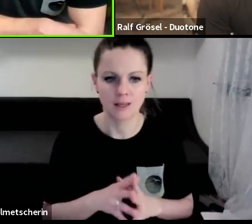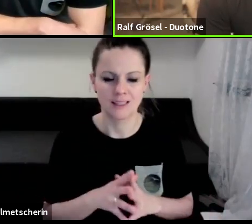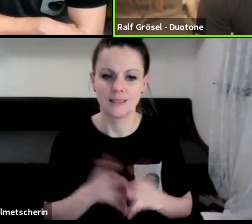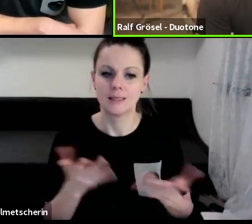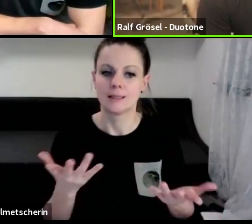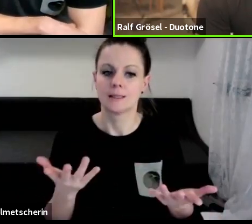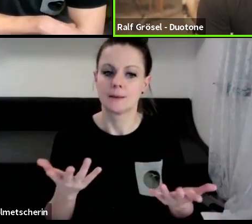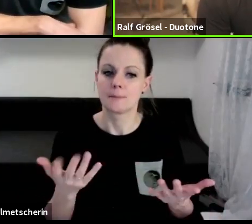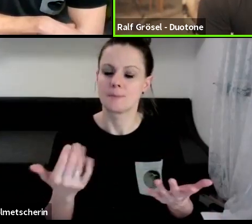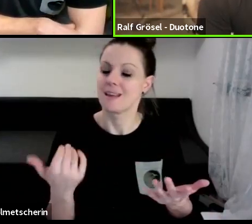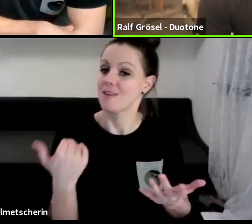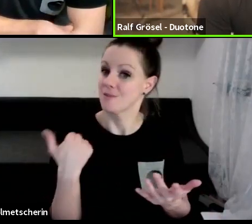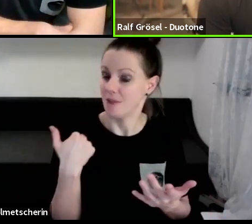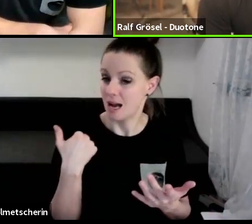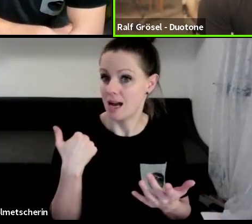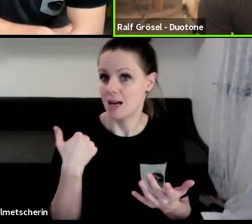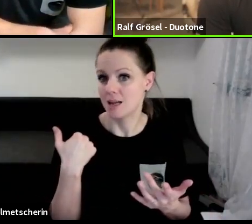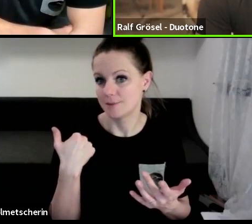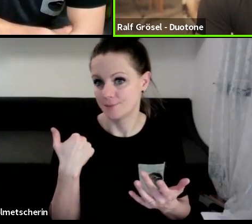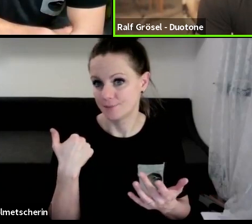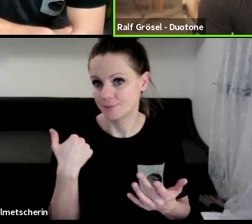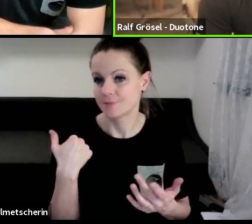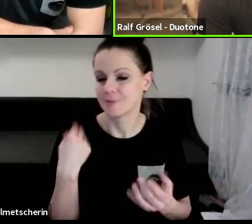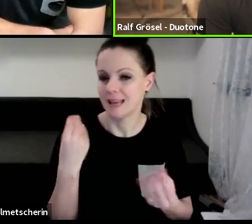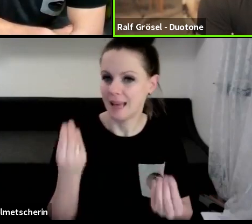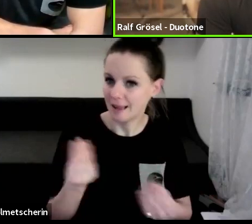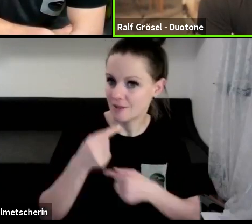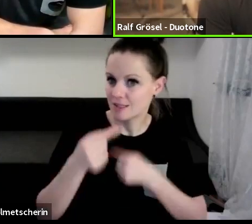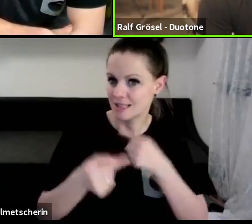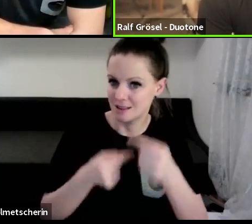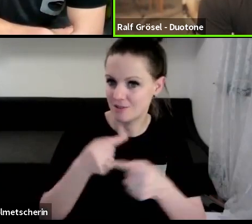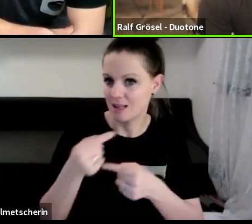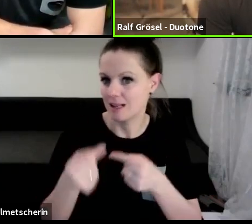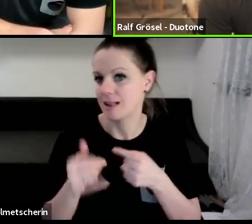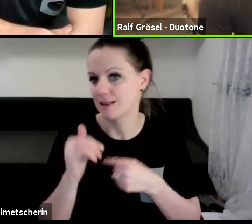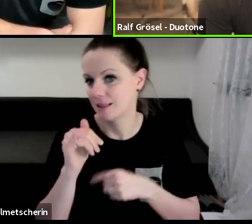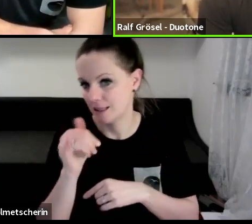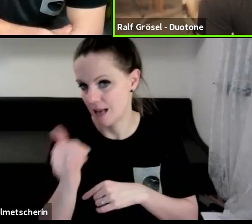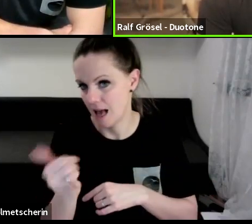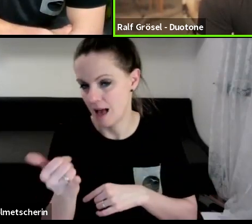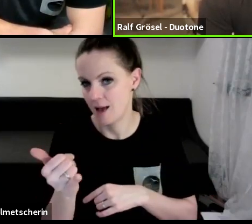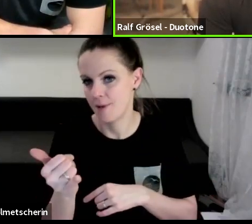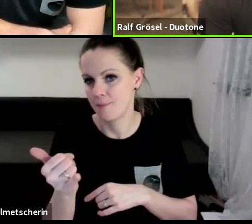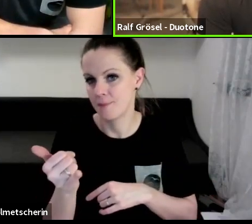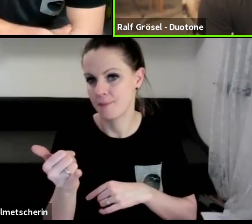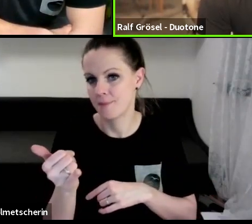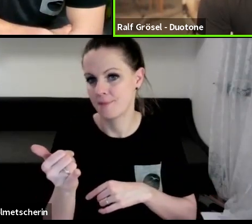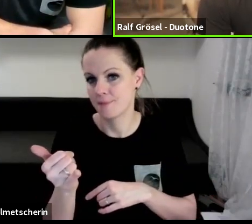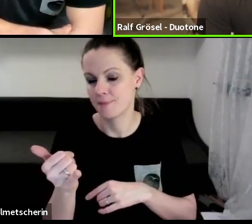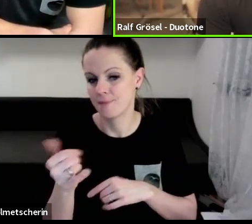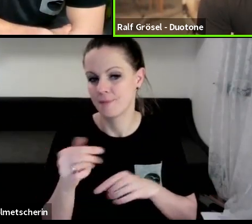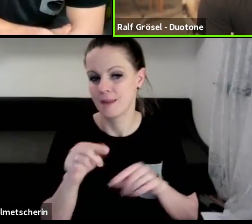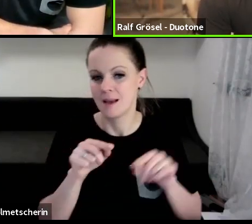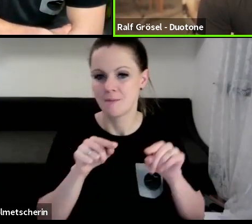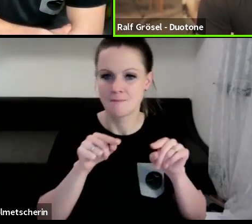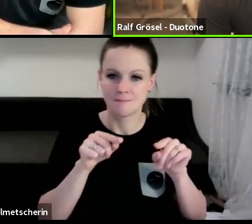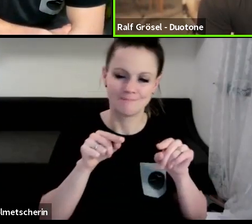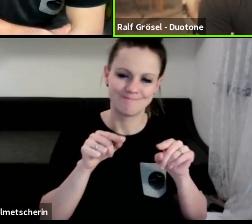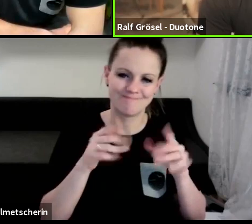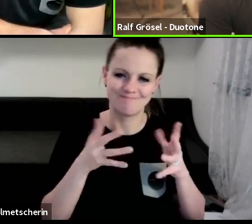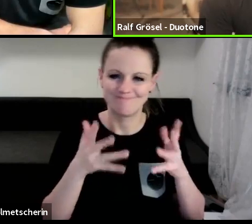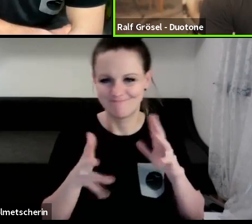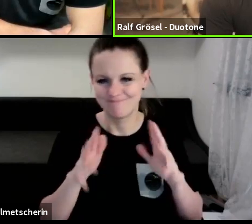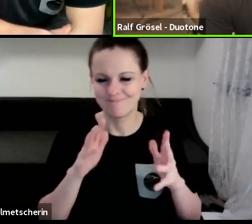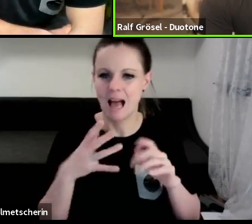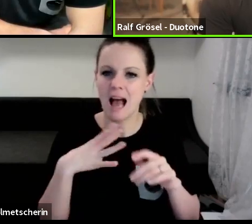habe mal entwickelt, ja, parallel zum Ken. Allerdings ist es so,